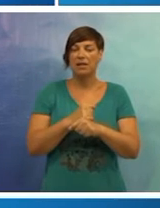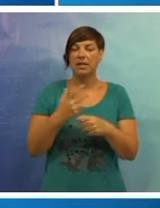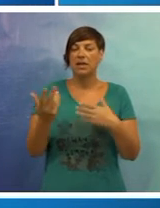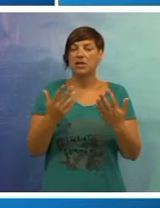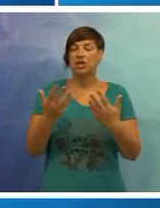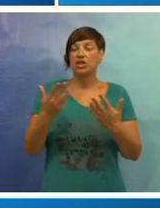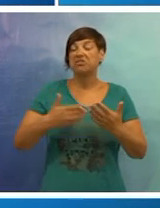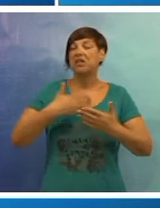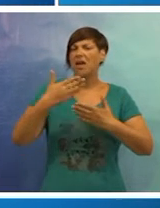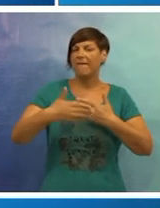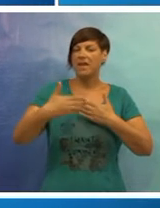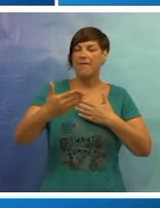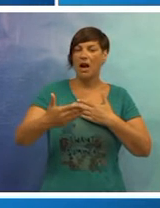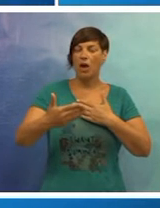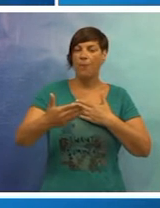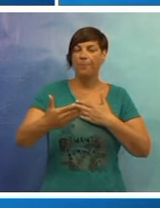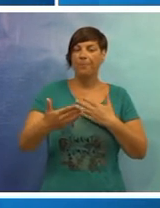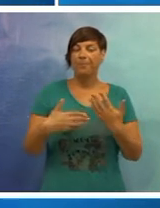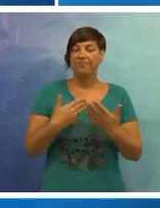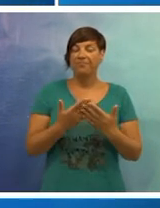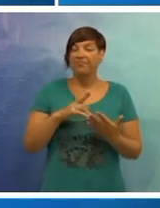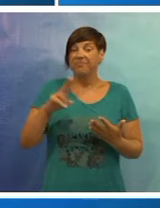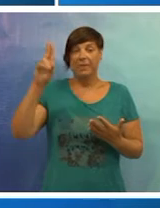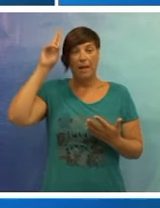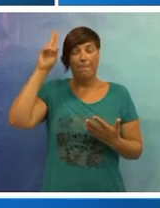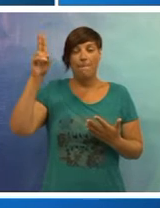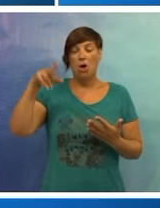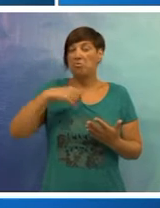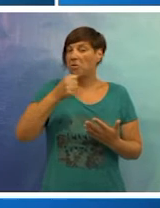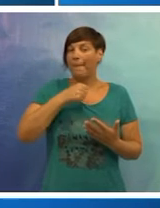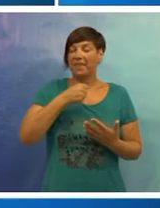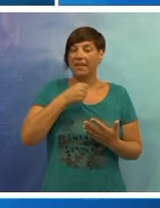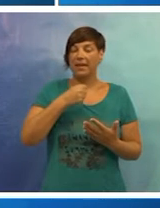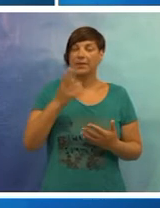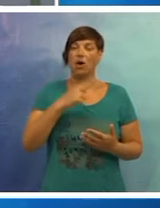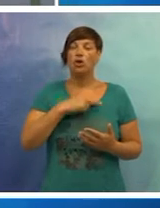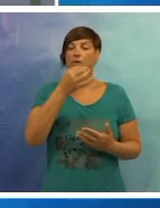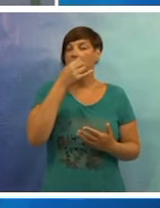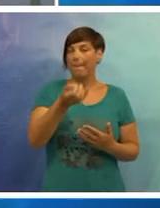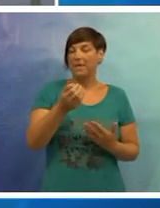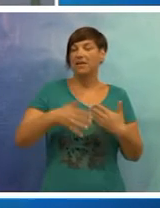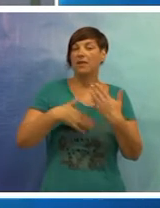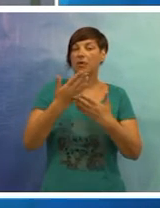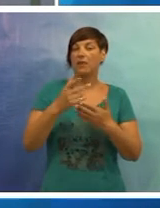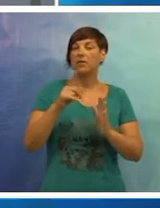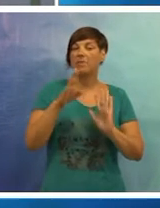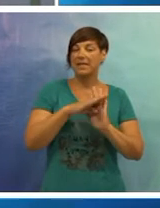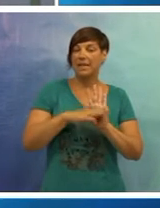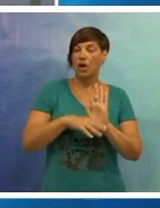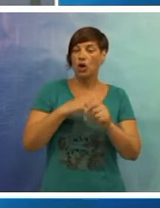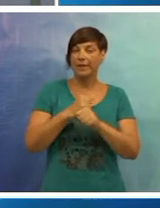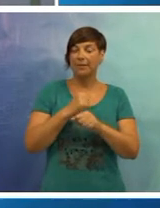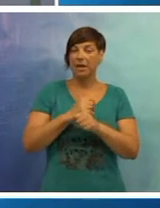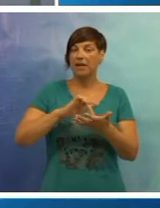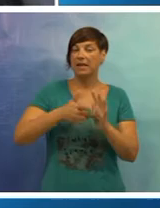radi i šta se najavljivalo, tako da jednostavno ne mogu ništa ni komentirati. Odgovor na pitanje o navodnim